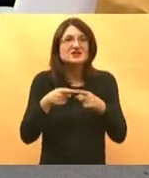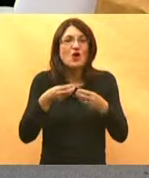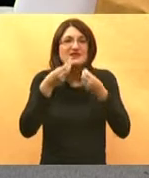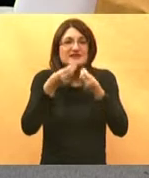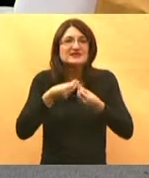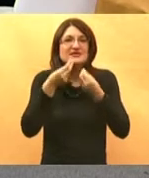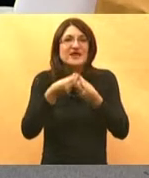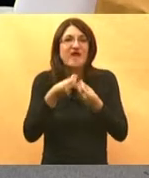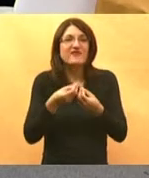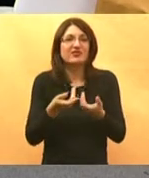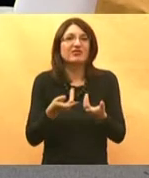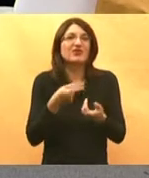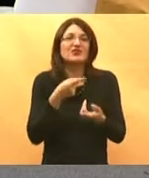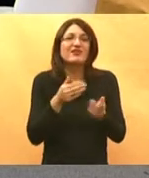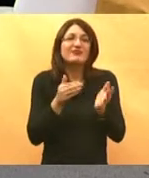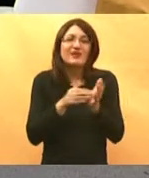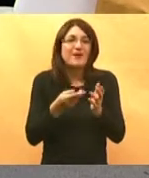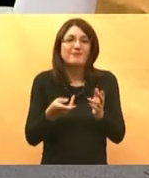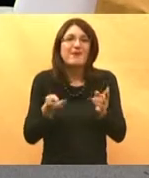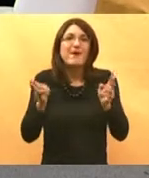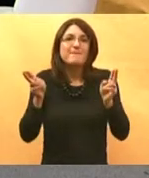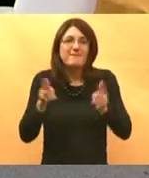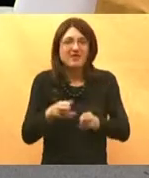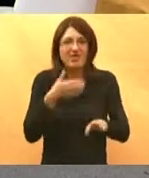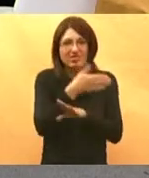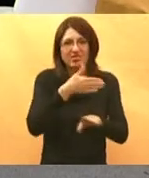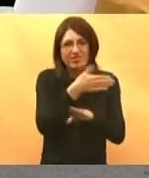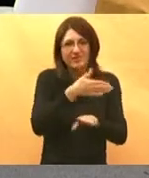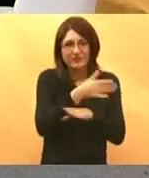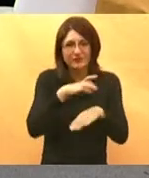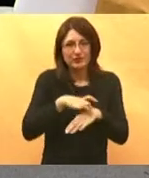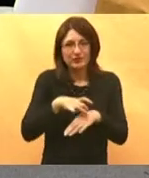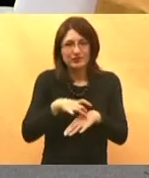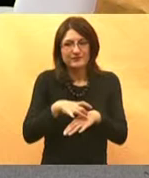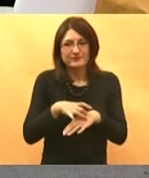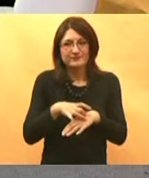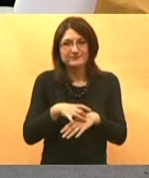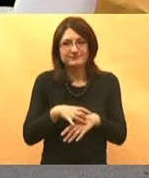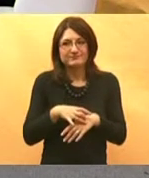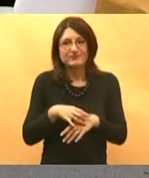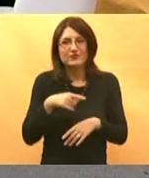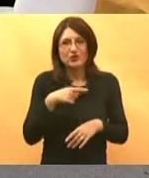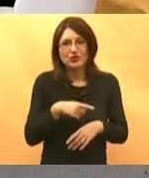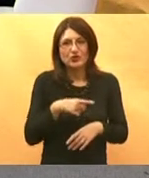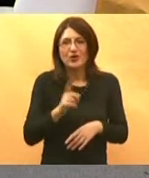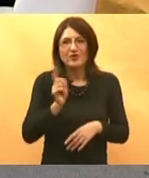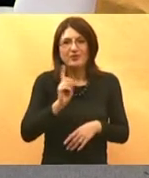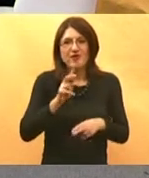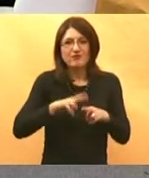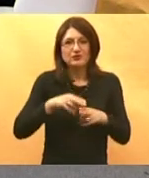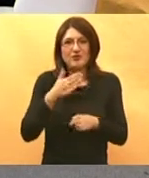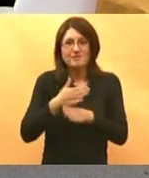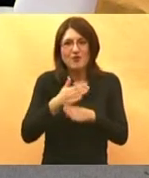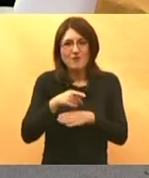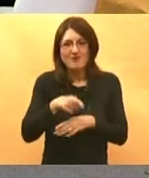potrebna ona je zaista onda potrebna. Nego savjete obiteljskog lječnika ili konzultacije to sve neće pomoć cijeloj ovoj